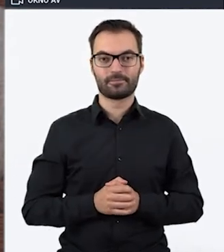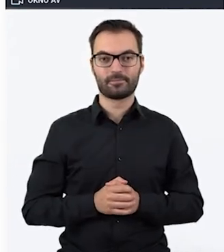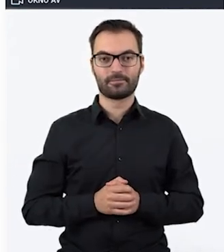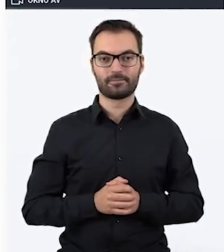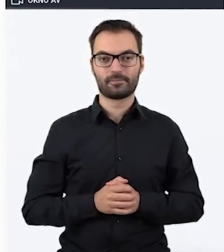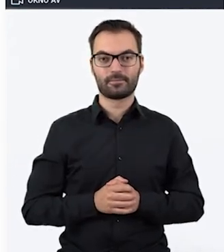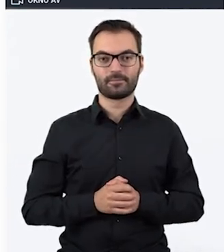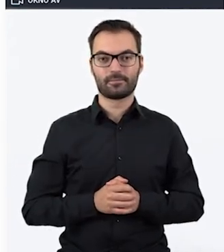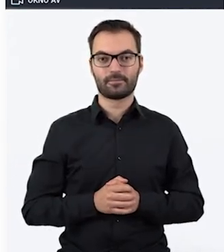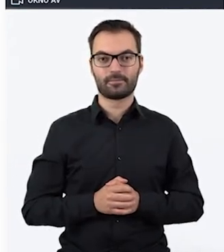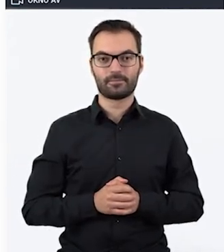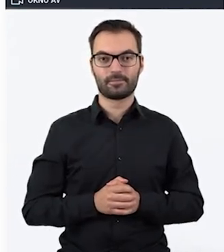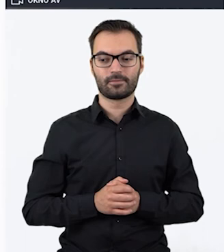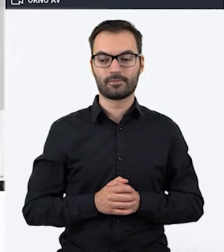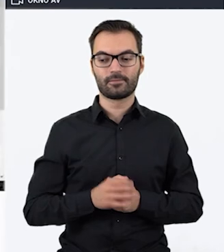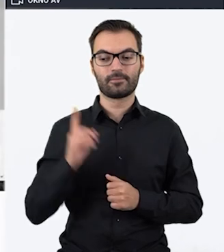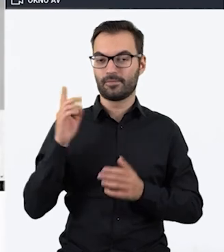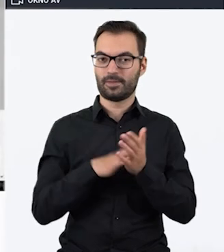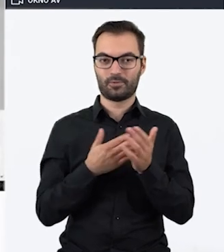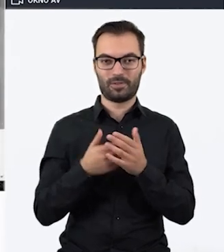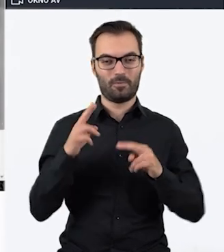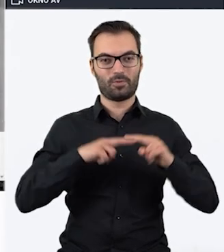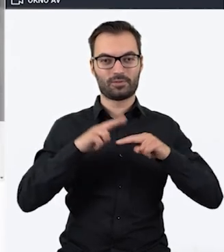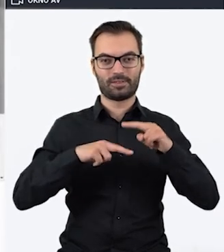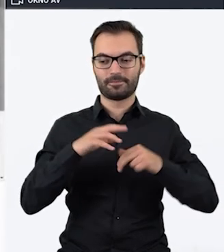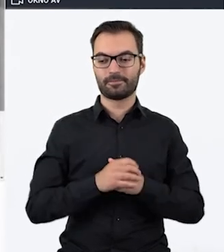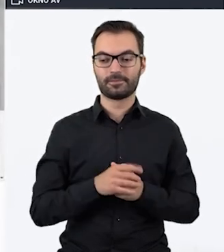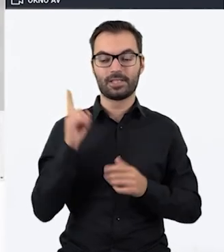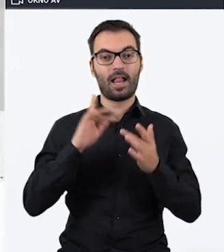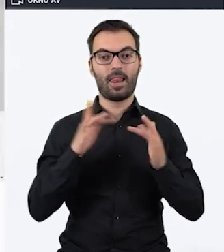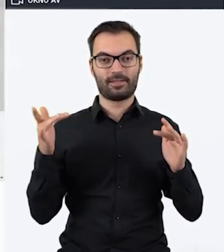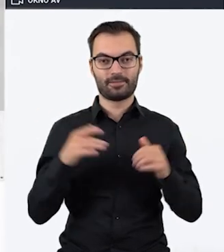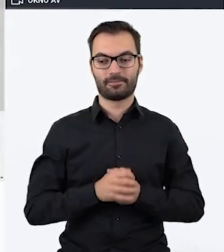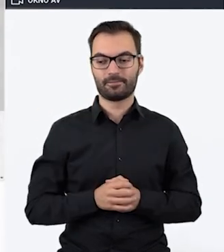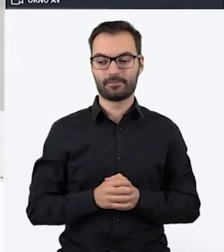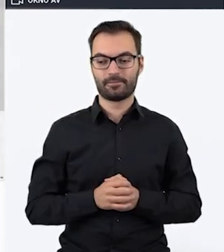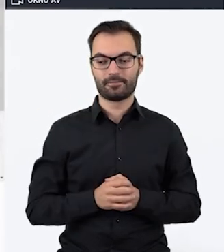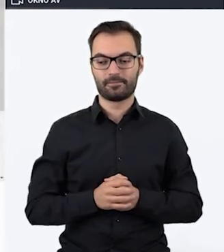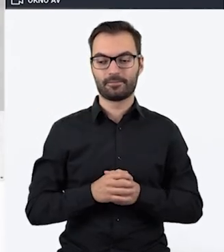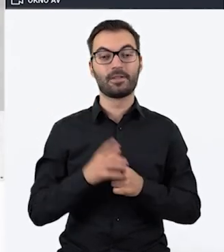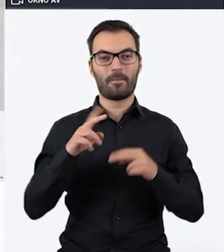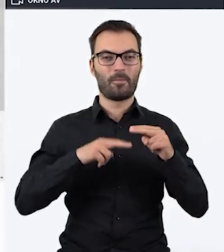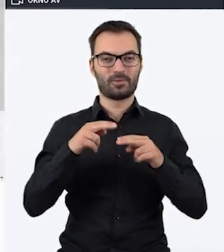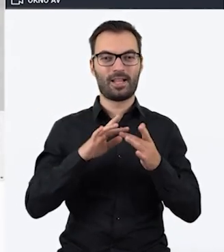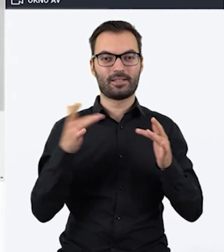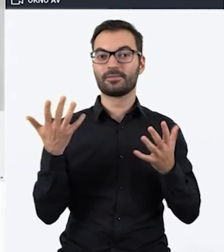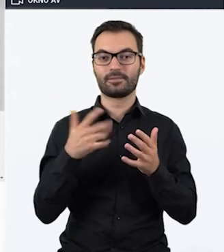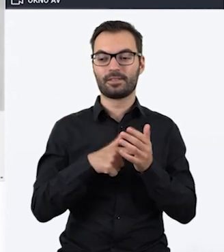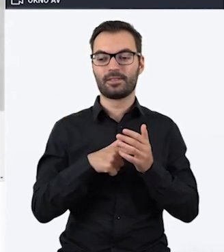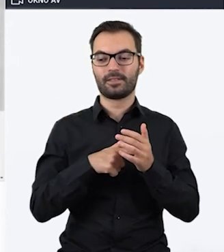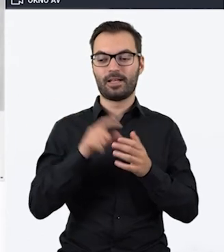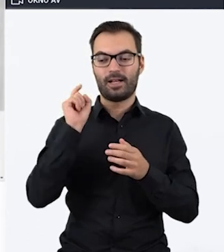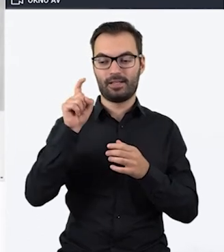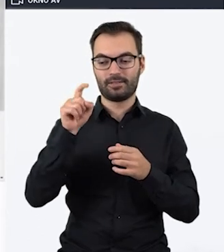Dobrze, popatrzmy. Na przykładzie puzli. Ten link do osadzania w przypadku tych puzli znajduje się w tym miejscu. Klikamy